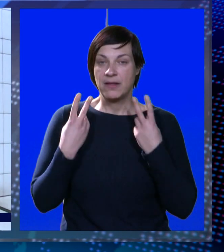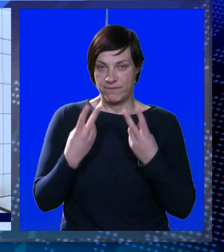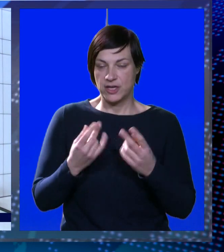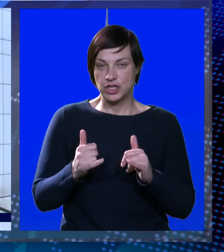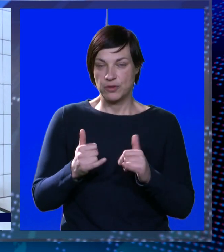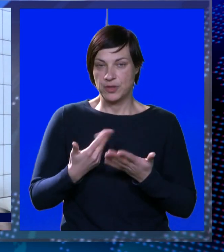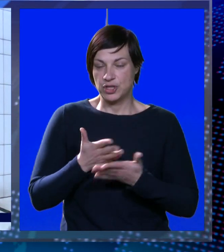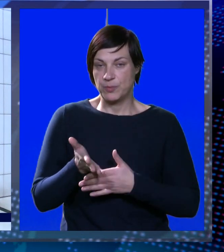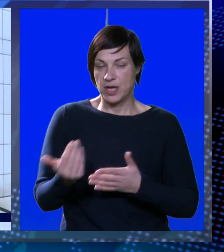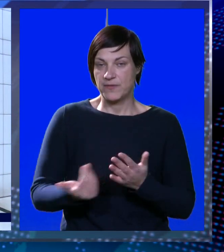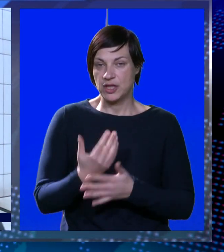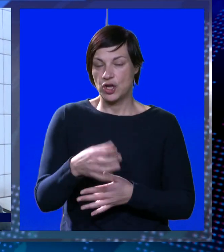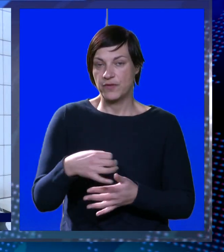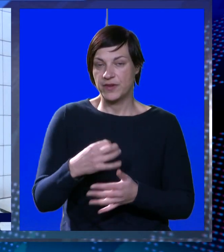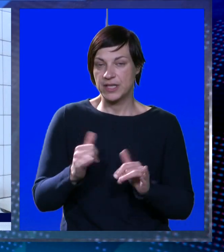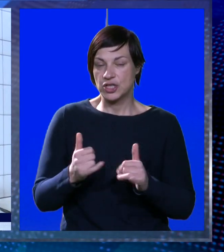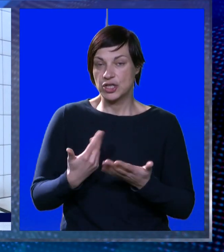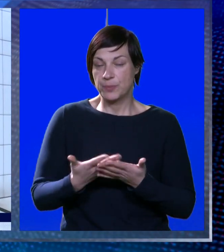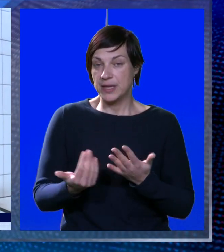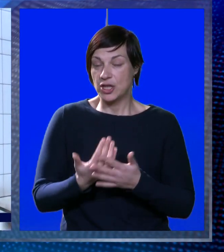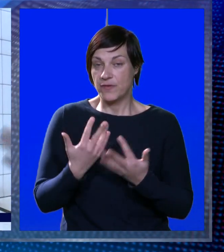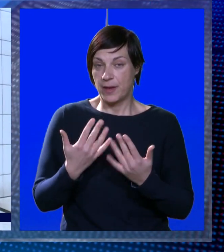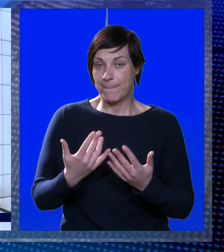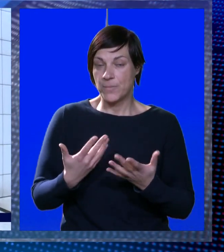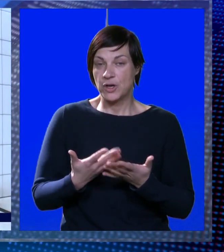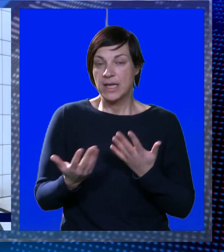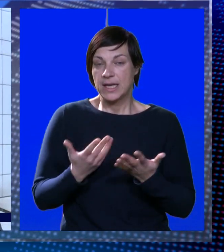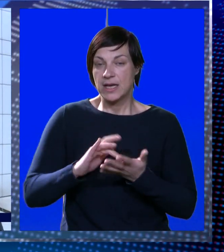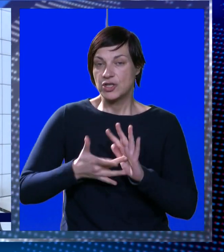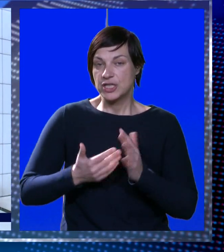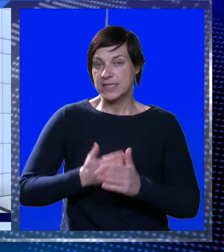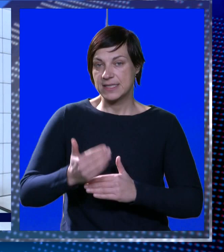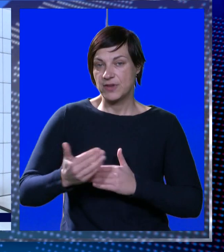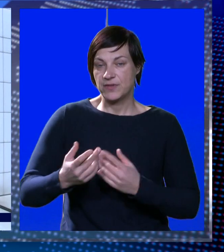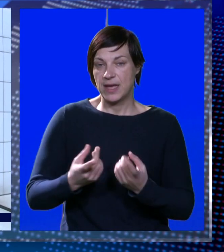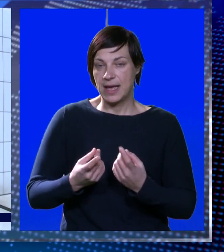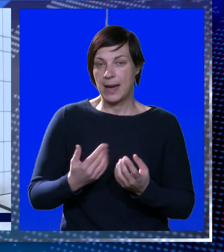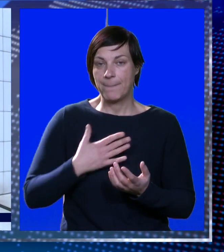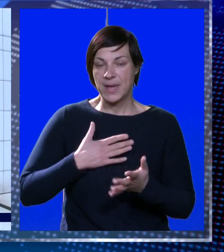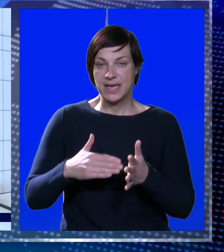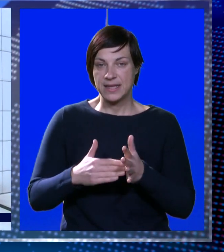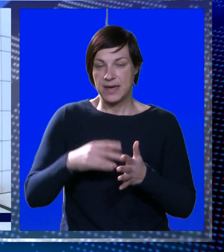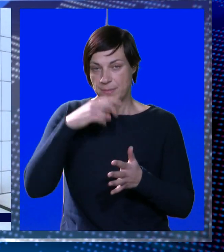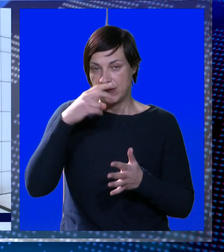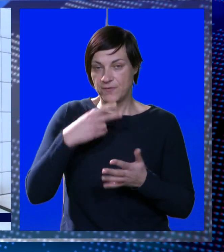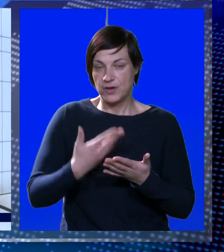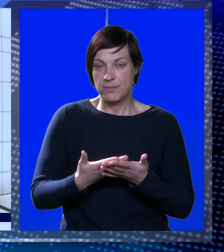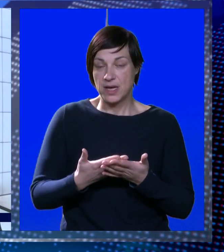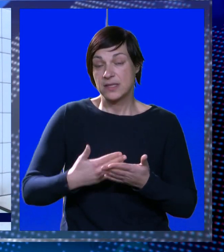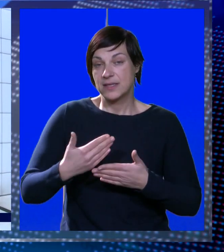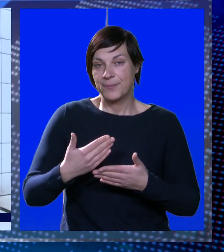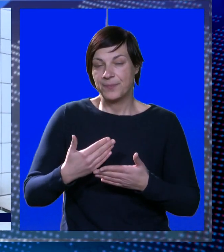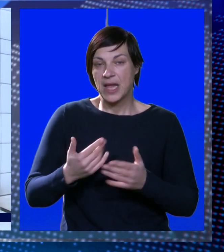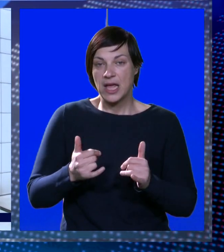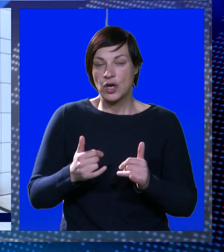važno mi je hoće li se praviti novi Vrtić, hoće li biti novi kapaciteta, kako će se sve to dalje odvijati, ali meni treba informacija